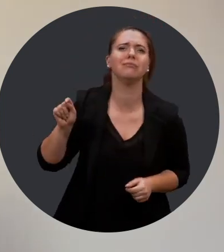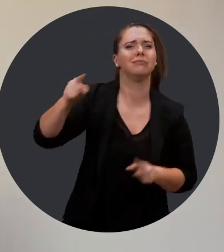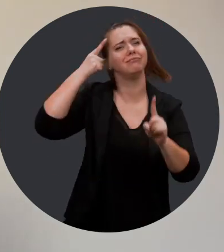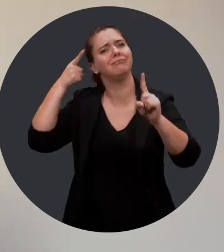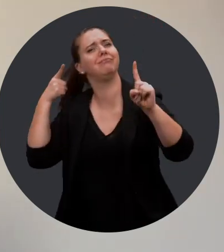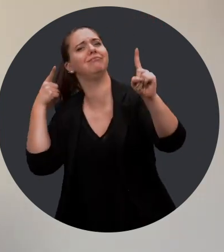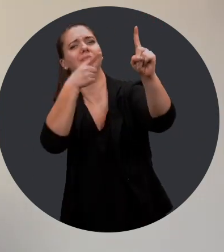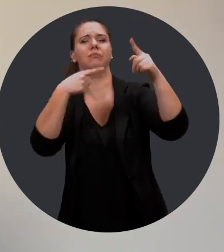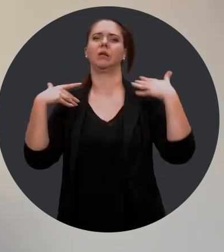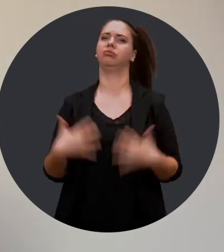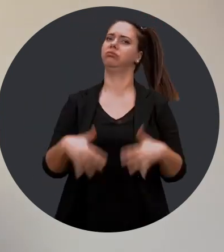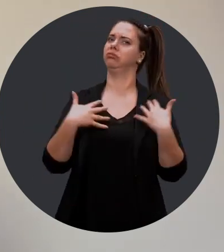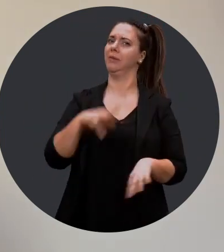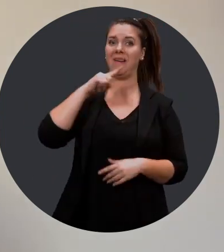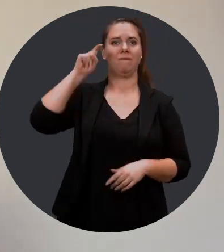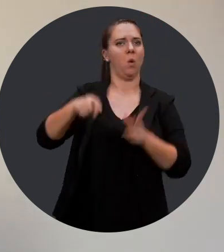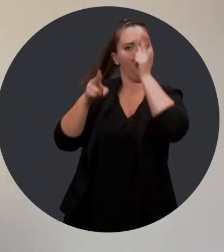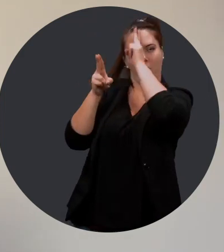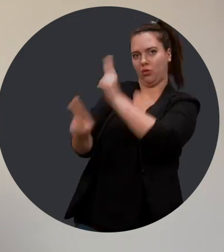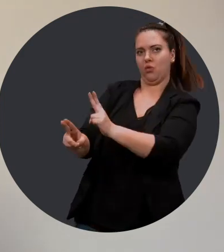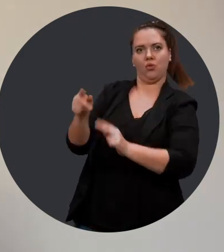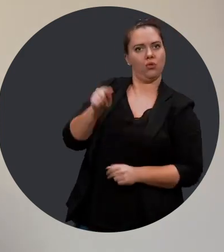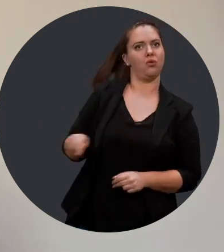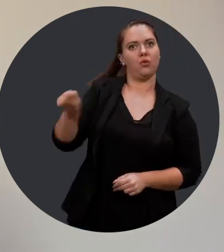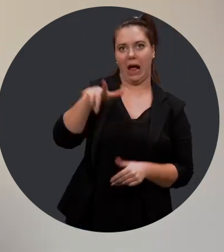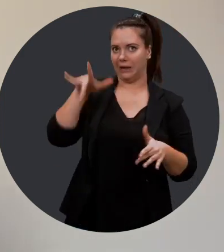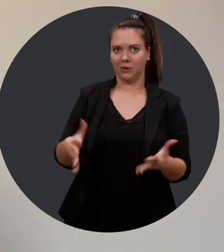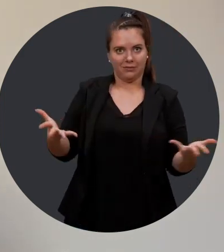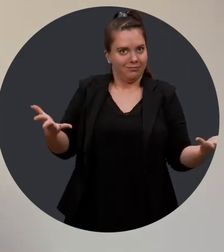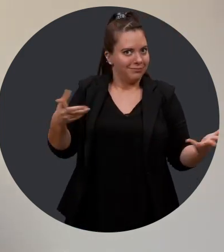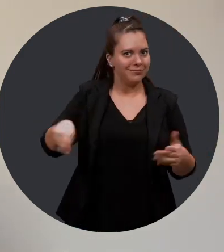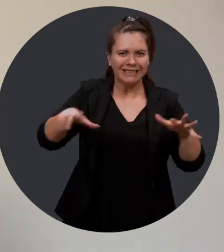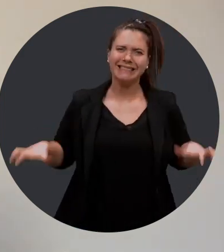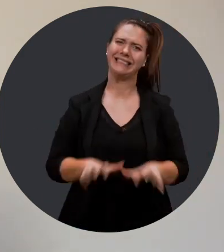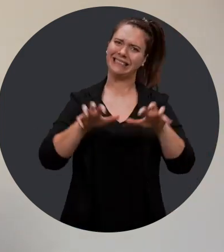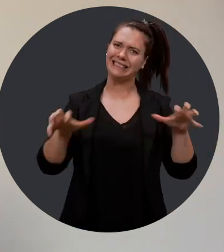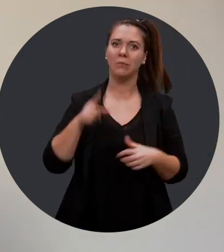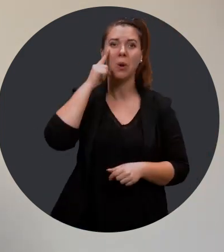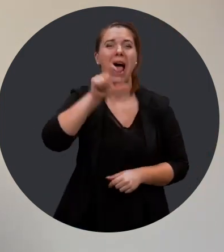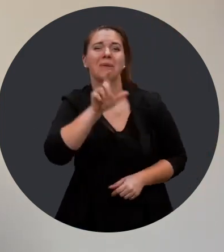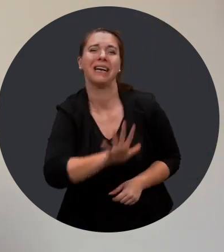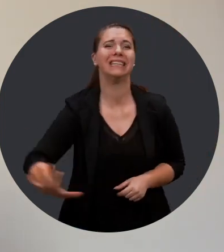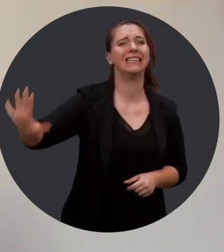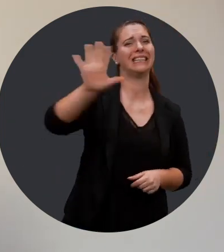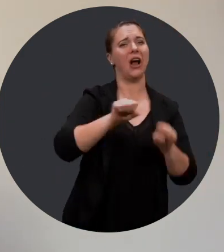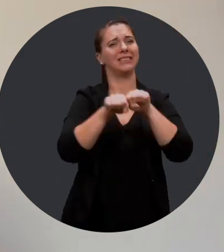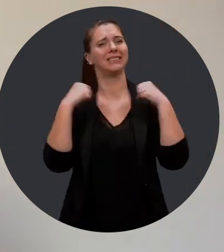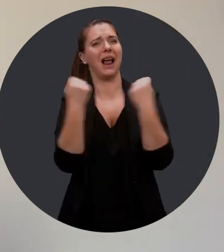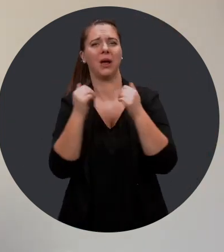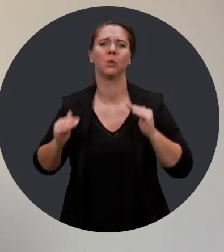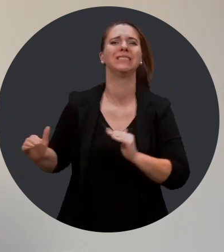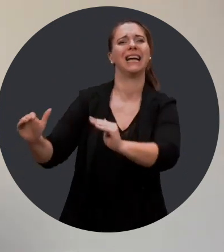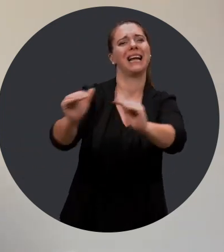en font carrément leur mission de vie. Il faut absolument les reconnaître parce qu'elles contribuent à faire du Québec une société